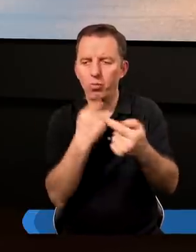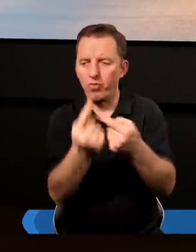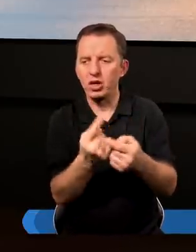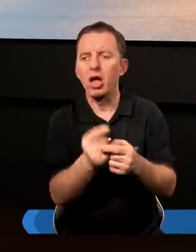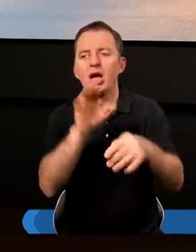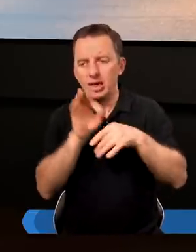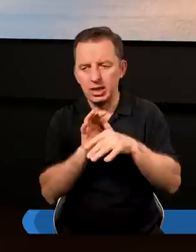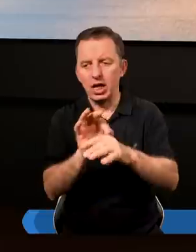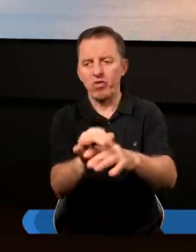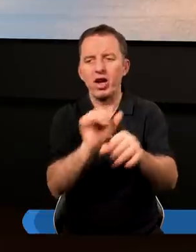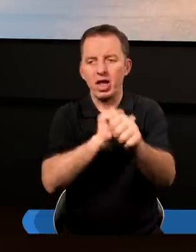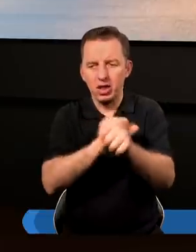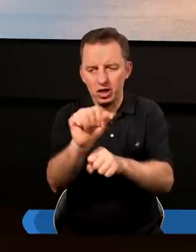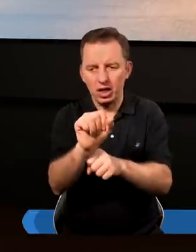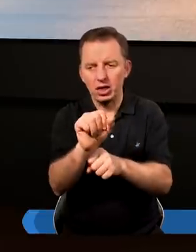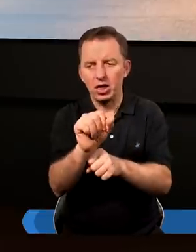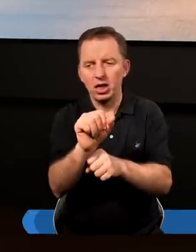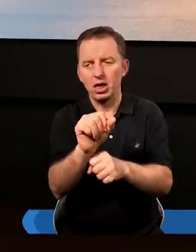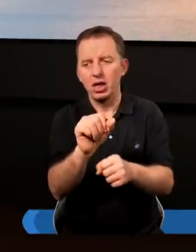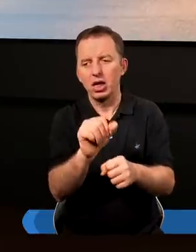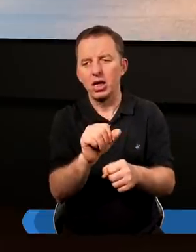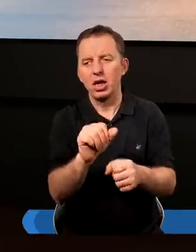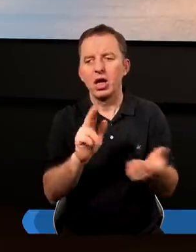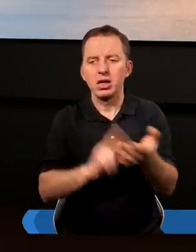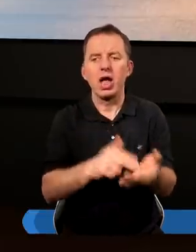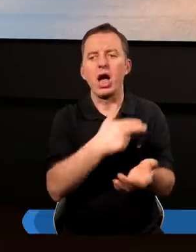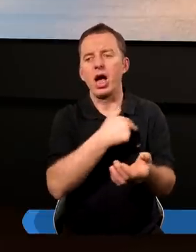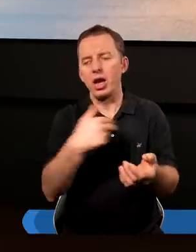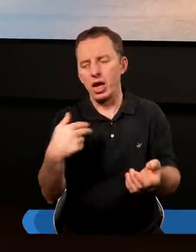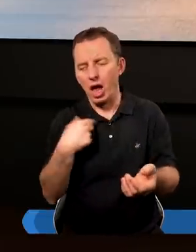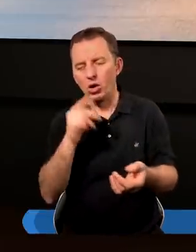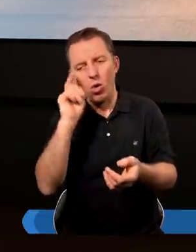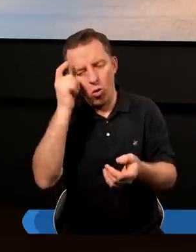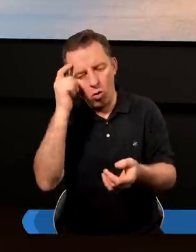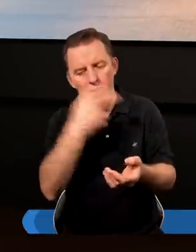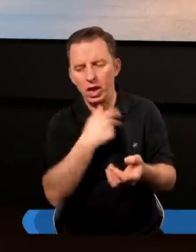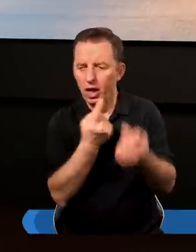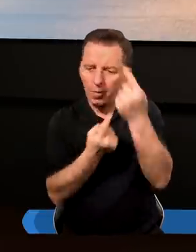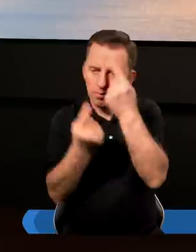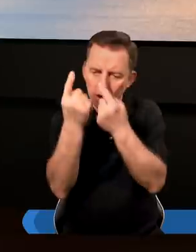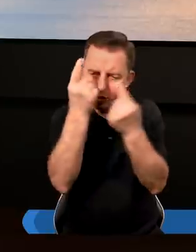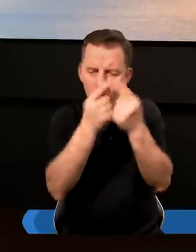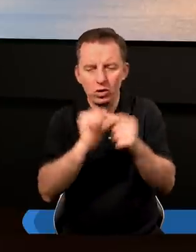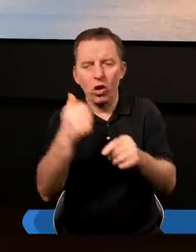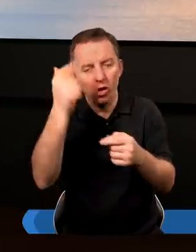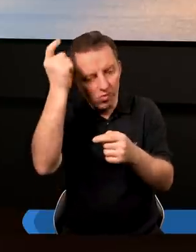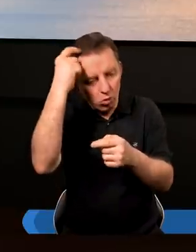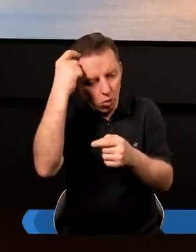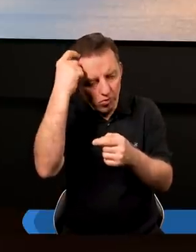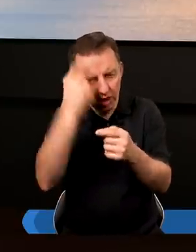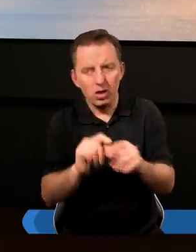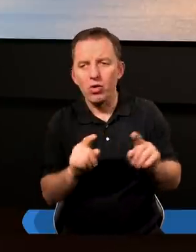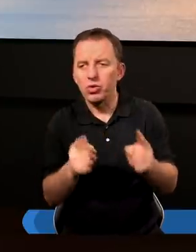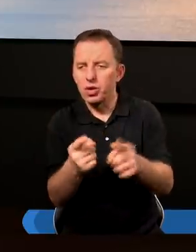skierowane jest na nasz umysł, na nasze myśli, na to, co się w głowie